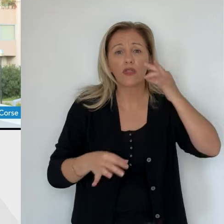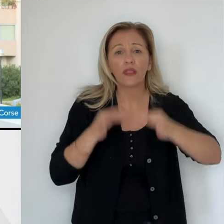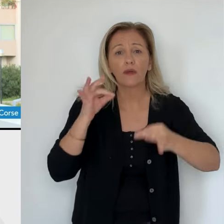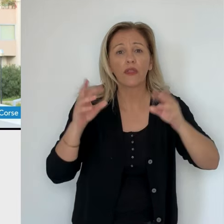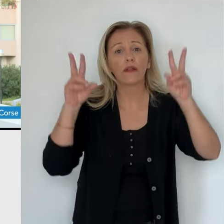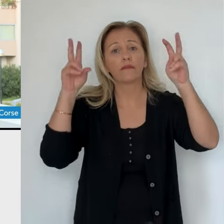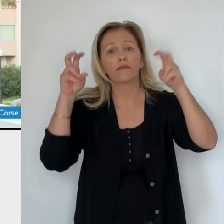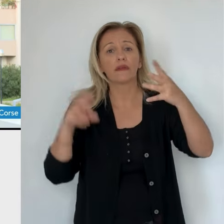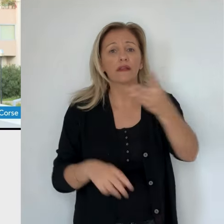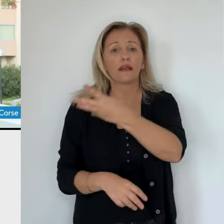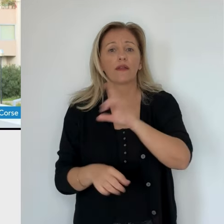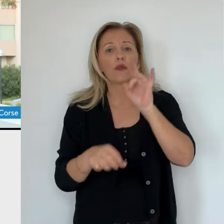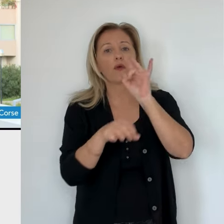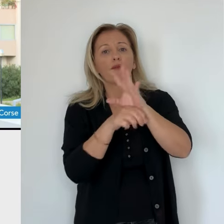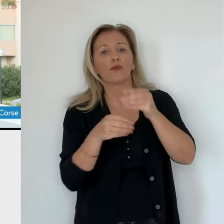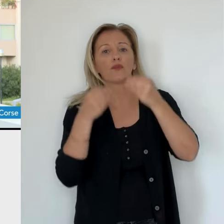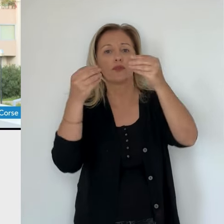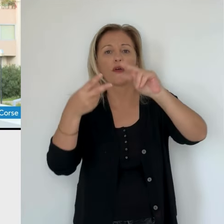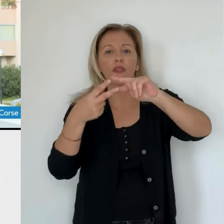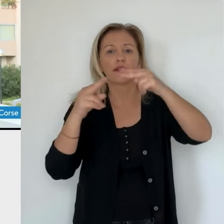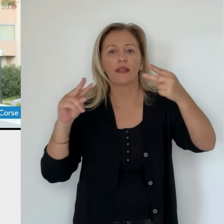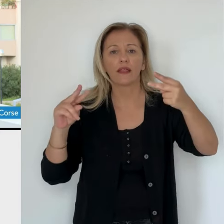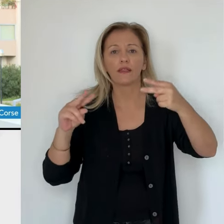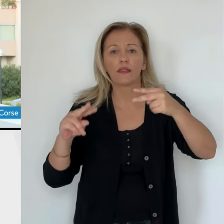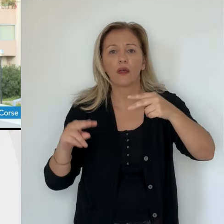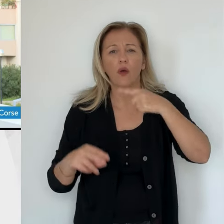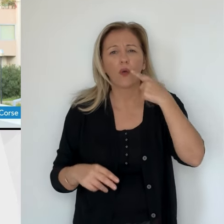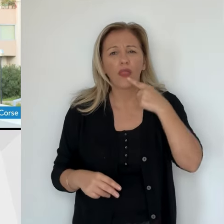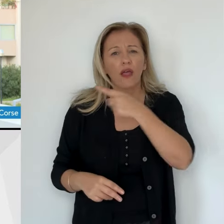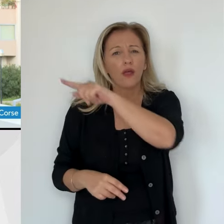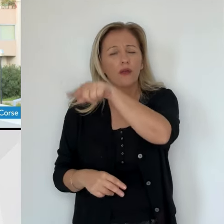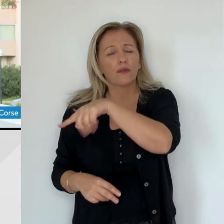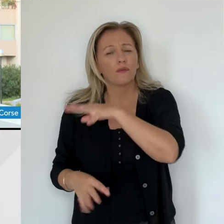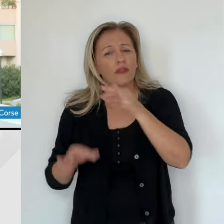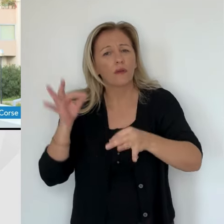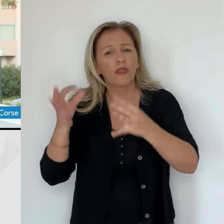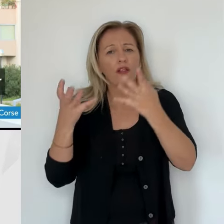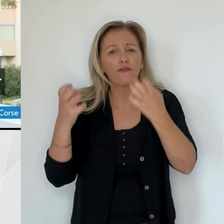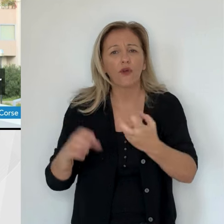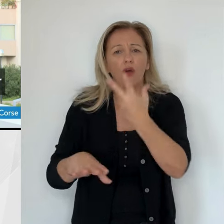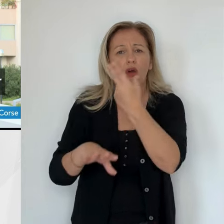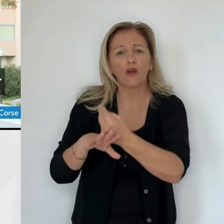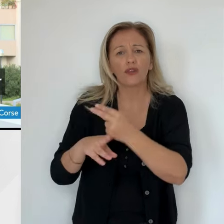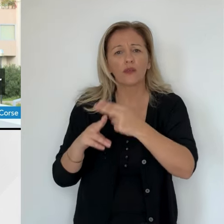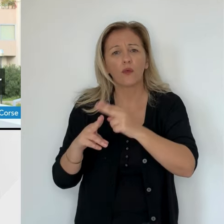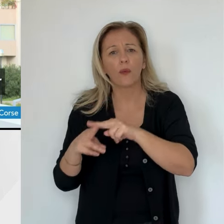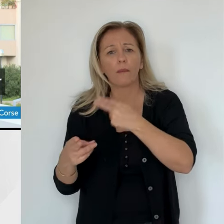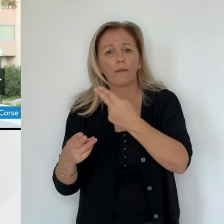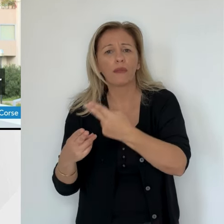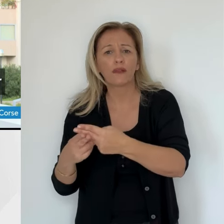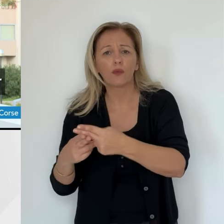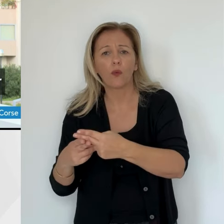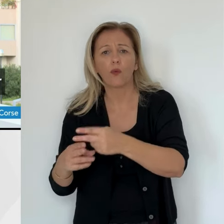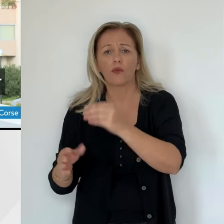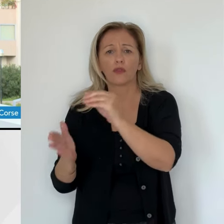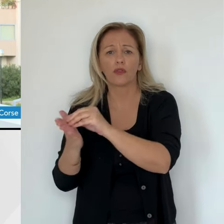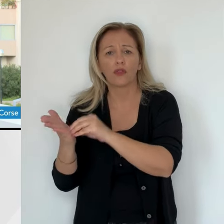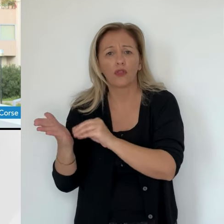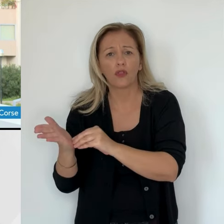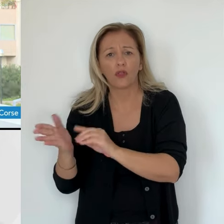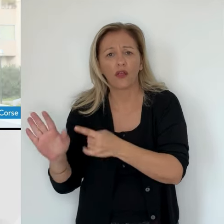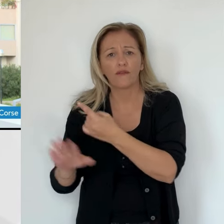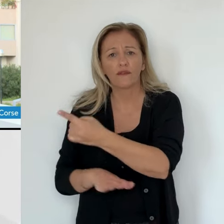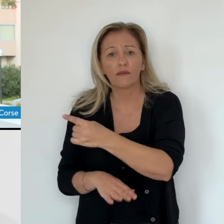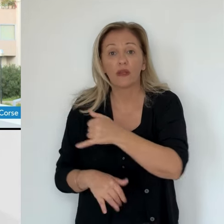Aujourd'hui, sur bien entendu le prétexte du refus de l'ADN, donc aujourd'hui déjà on veut fichier les jeunes